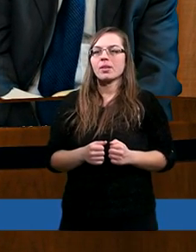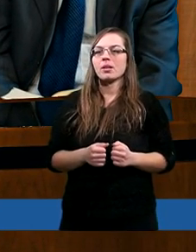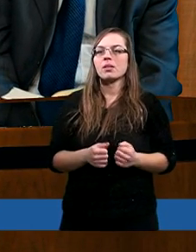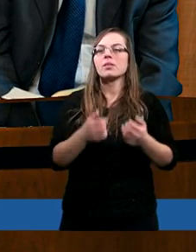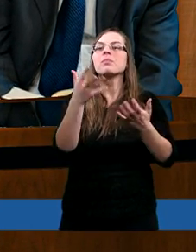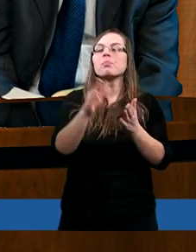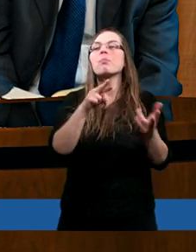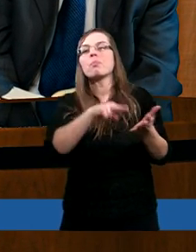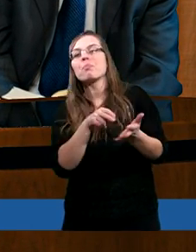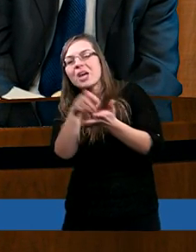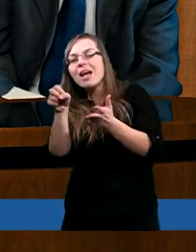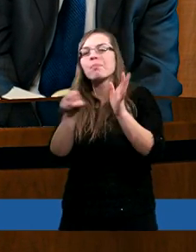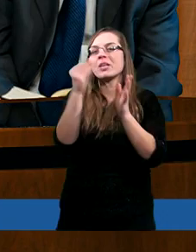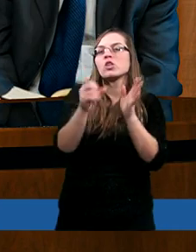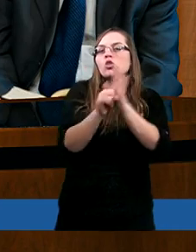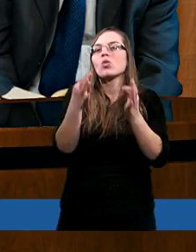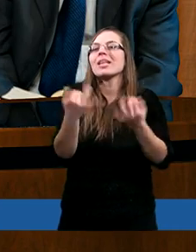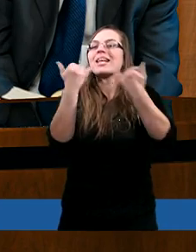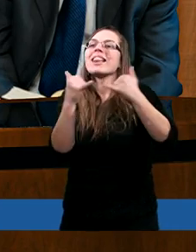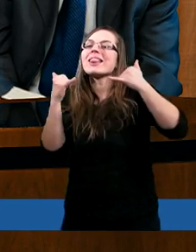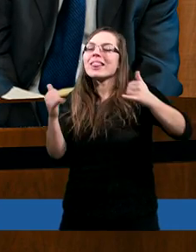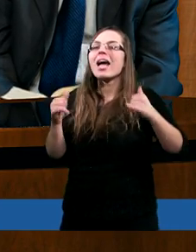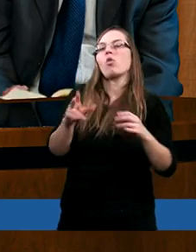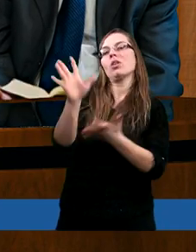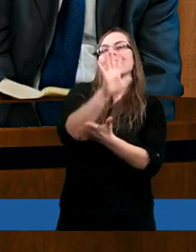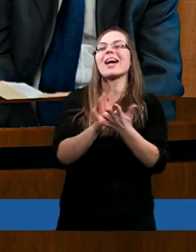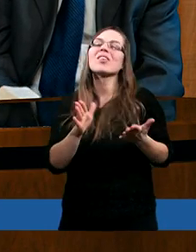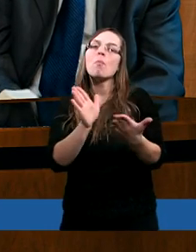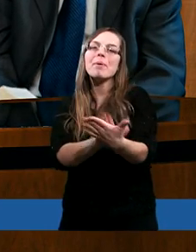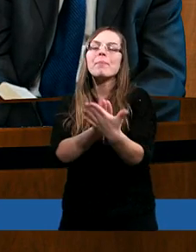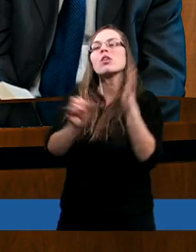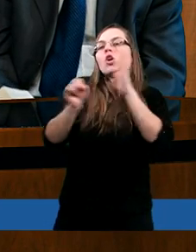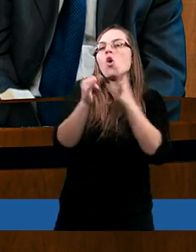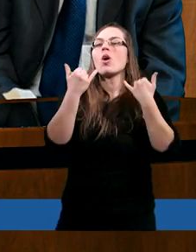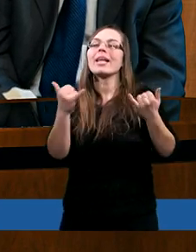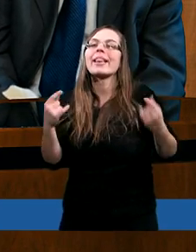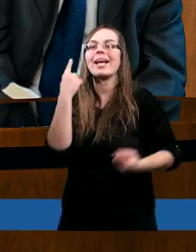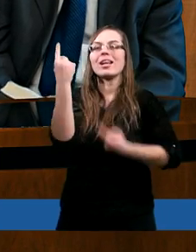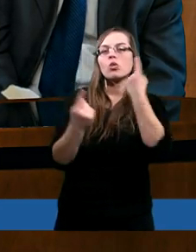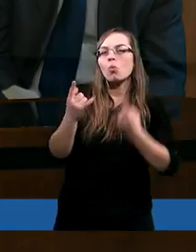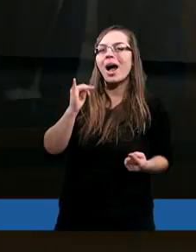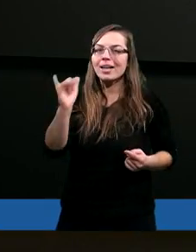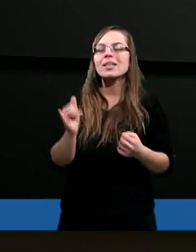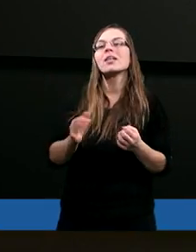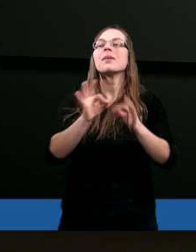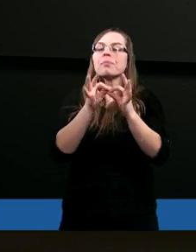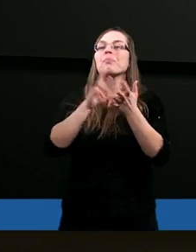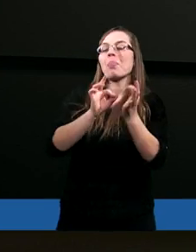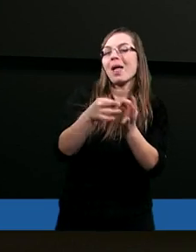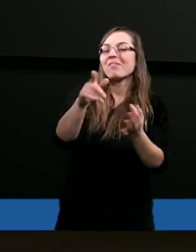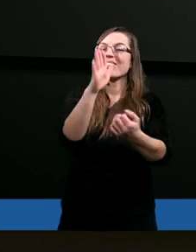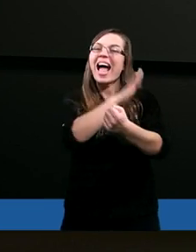Przejdźmy teraz do innego tekstu biblijnego, do innej sytuacji. Gdy naród